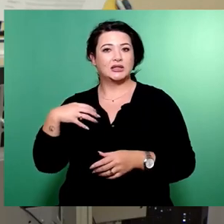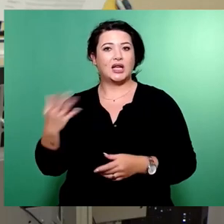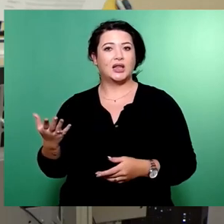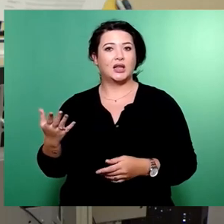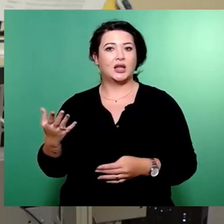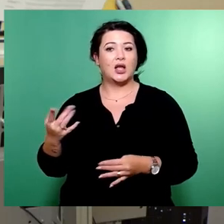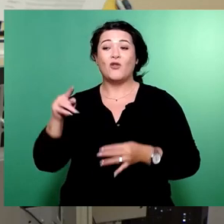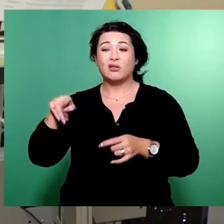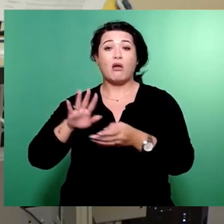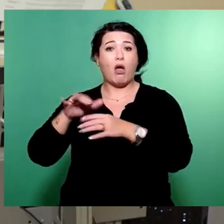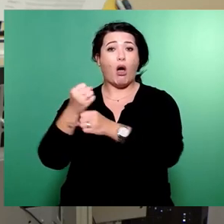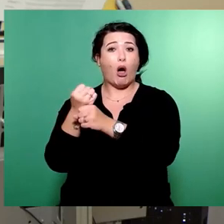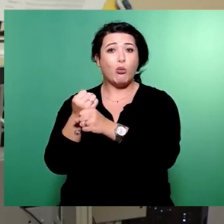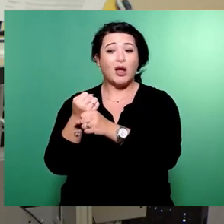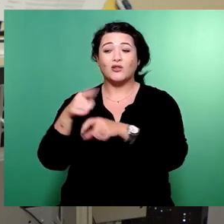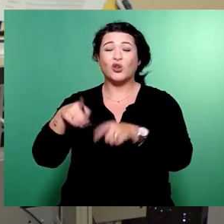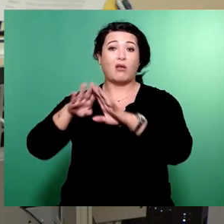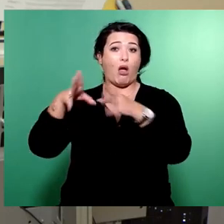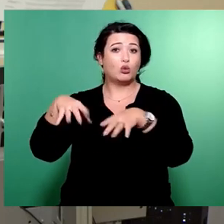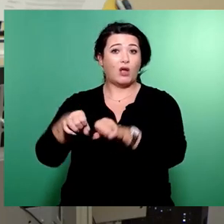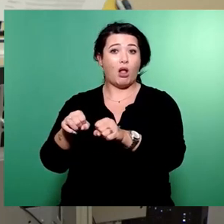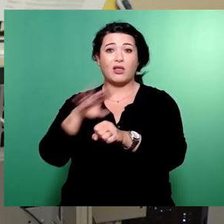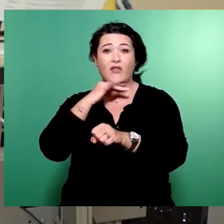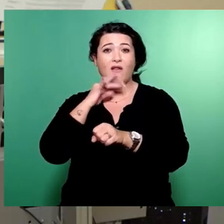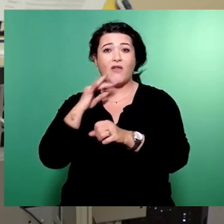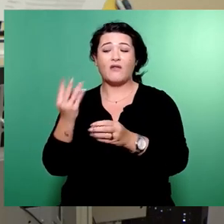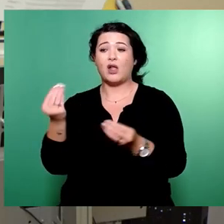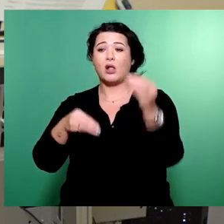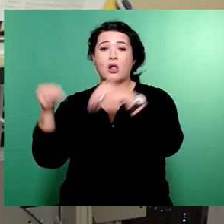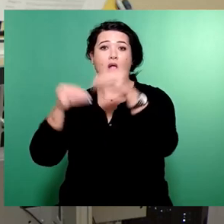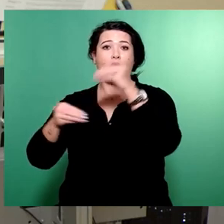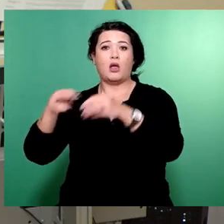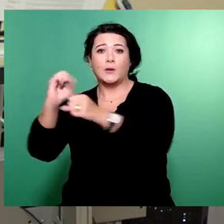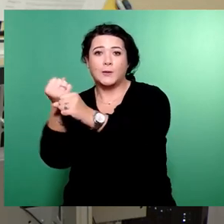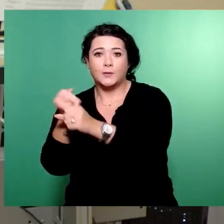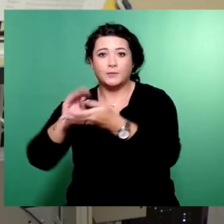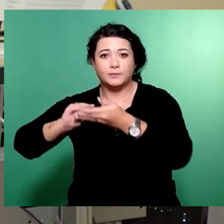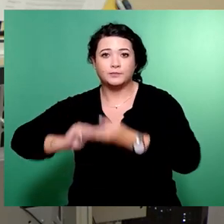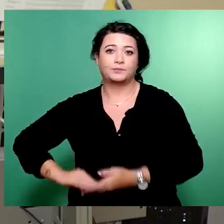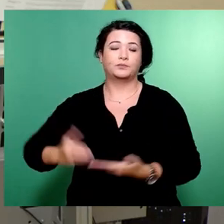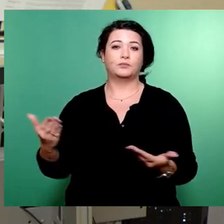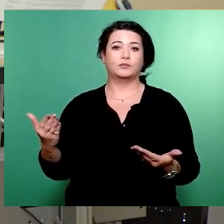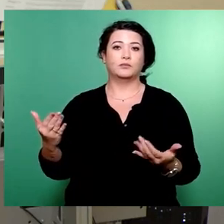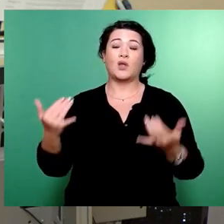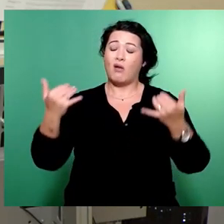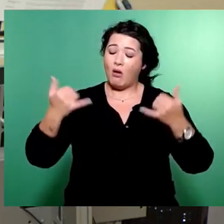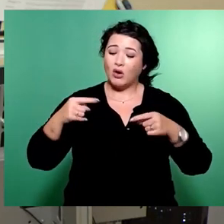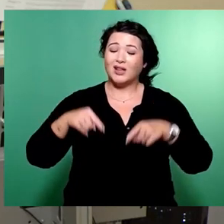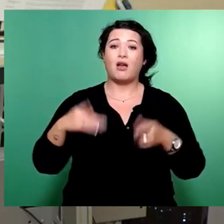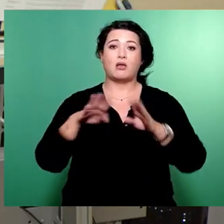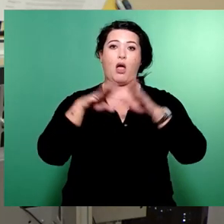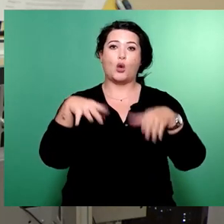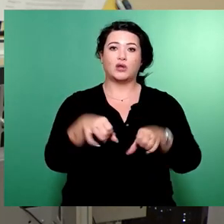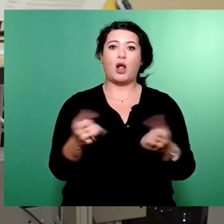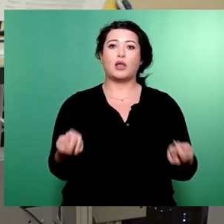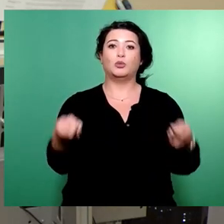Haushaltes beteiligt waren. Meine Damen und Herren, wir werden heute diesen Haushalt beschließen und damit